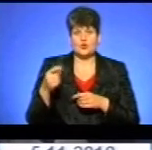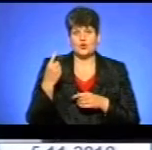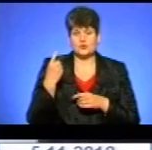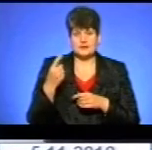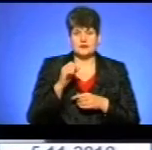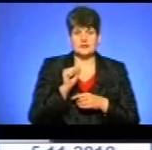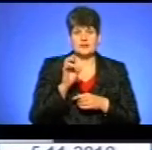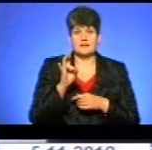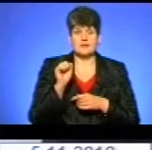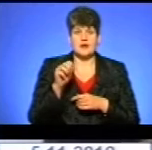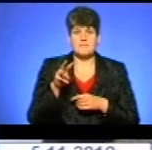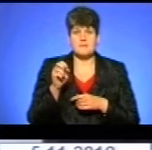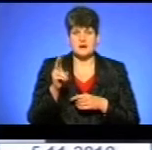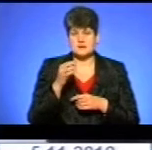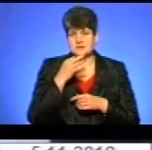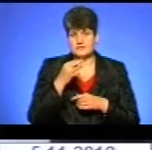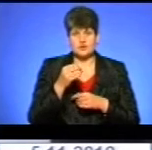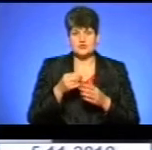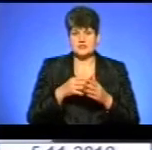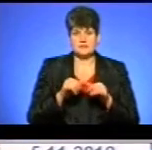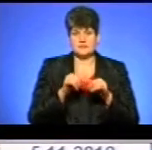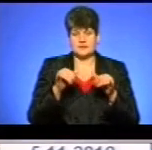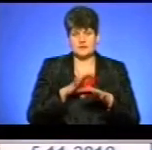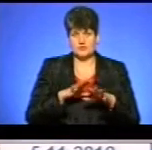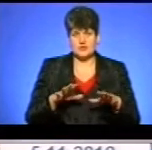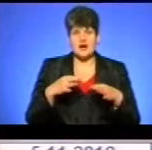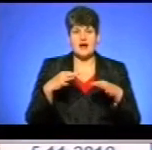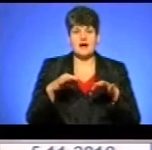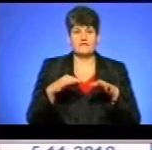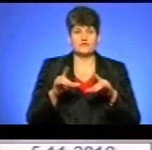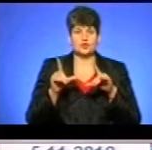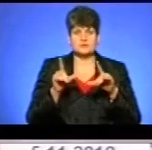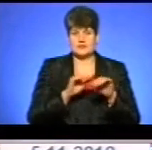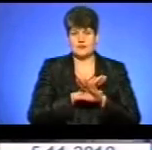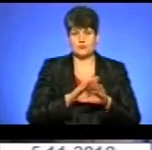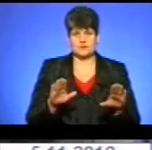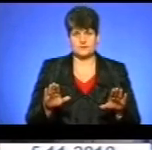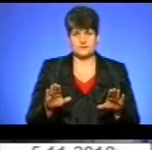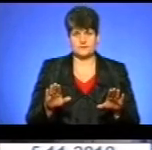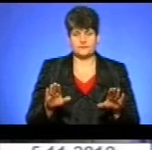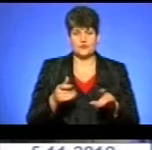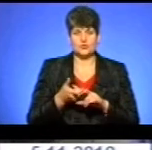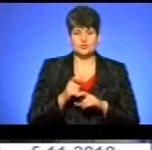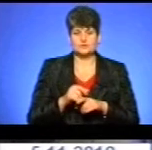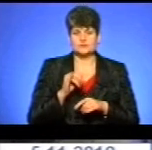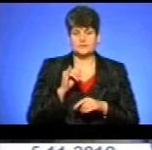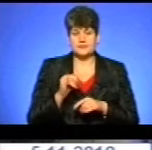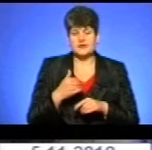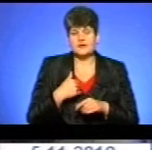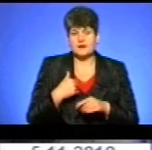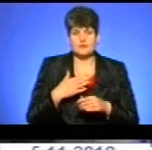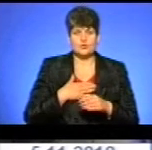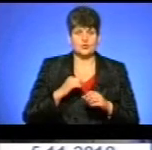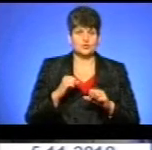із них Андрій Намака повідомив, якщо тарифи не піднімуть, автобуси можуть не виїхати на маршрути. Дуже негативно. Я і мої